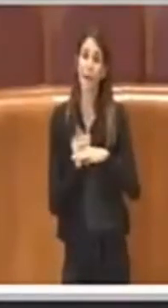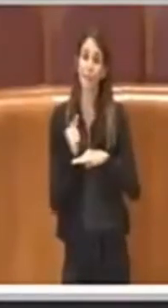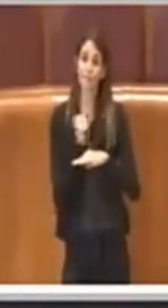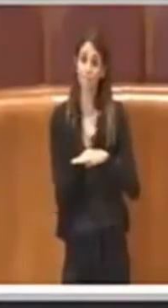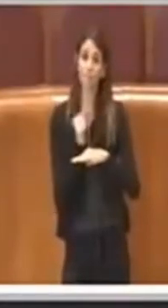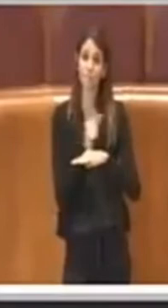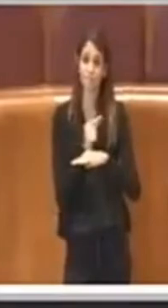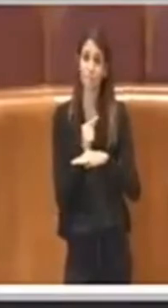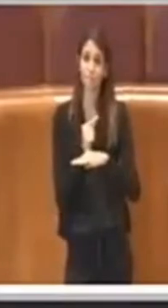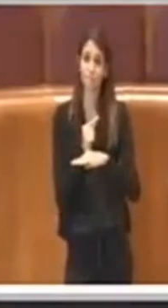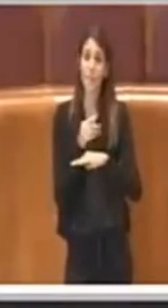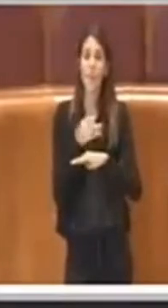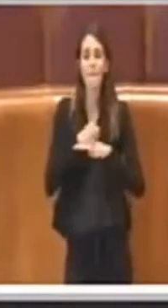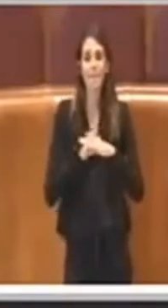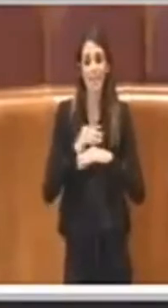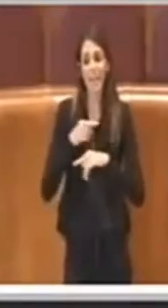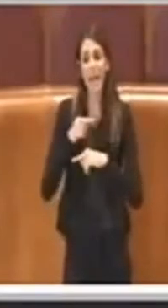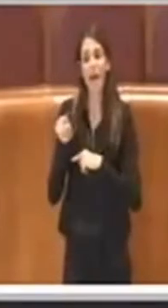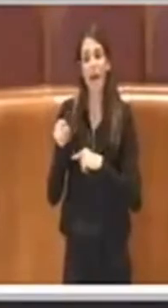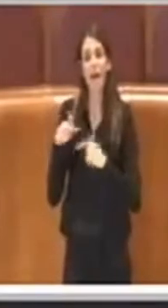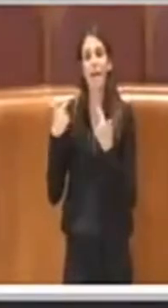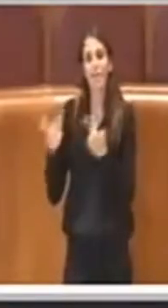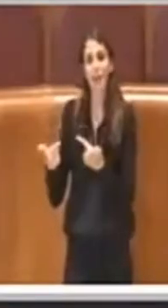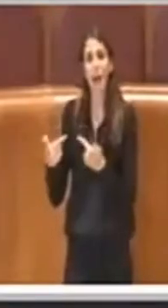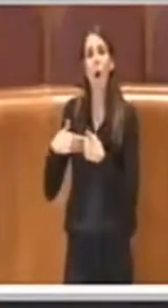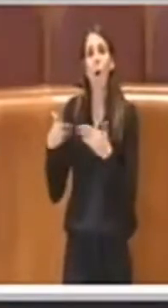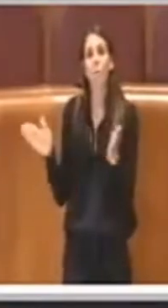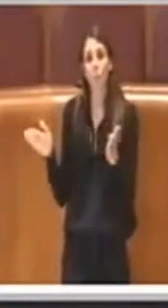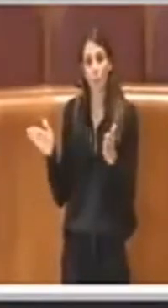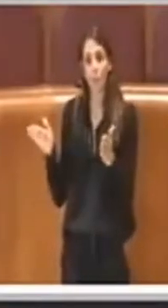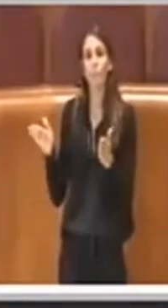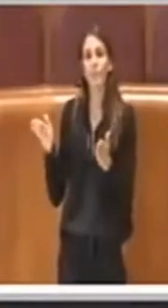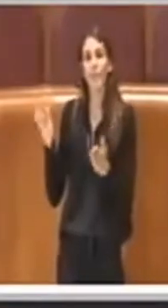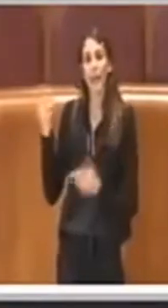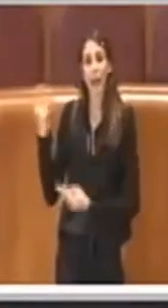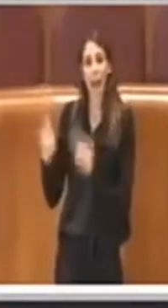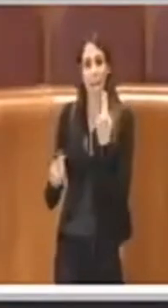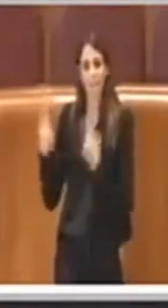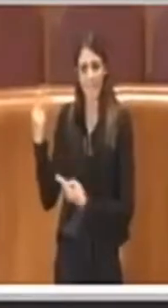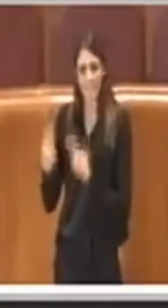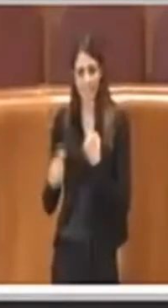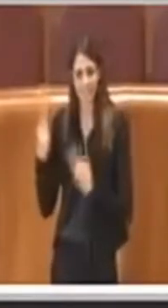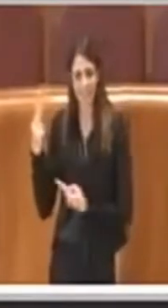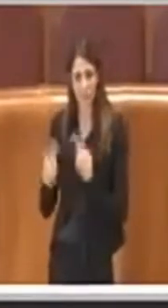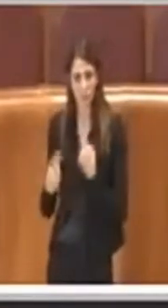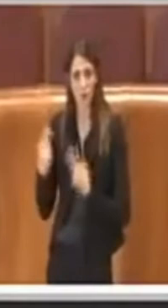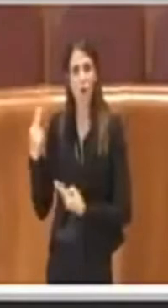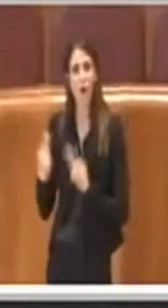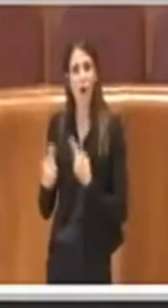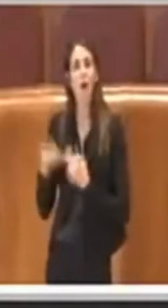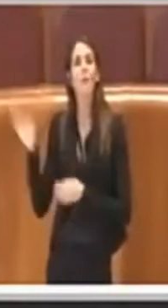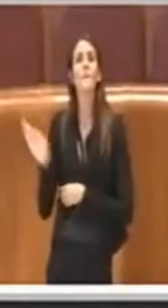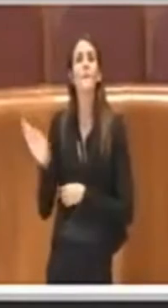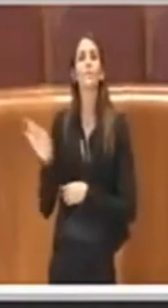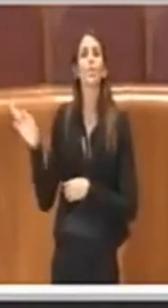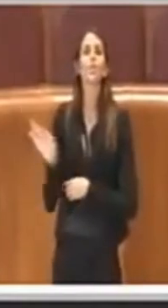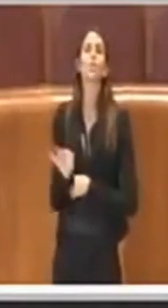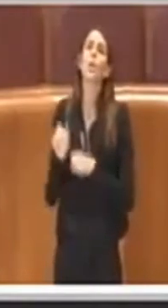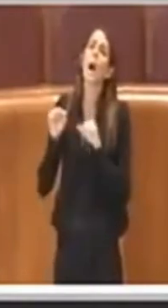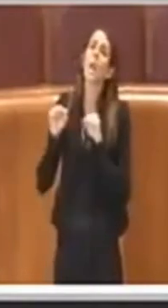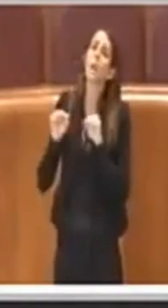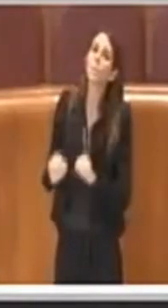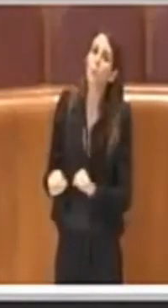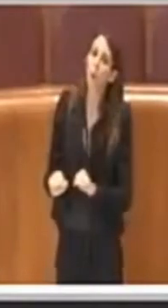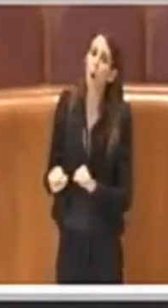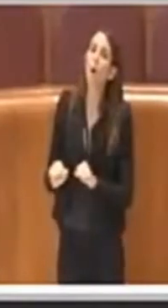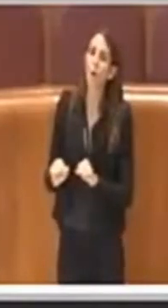alla pubblica amministrazione, questa amministrazione ha deciso che quella quota parte, quella percentuale può essere